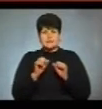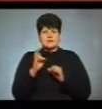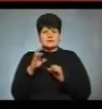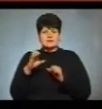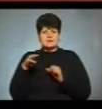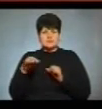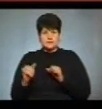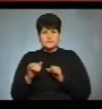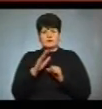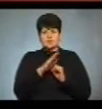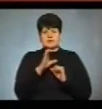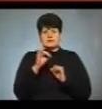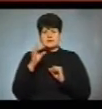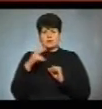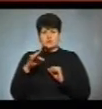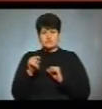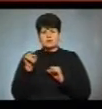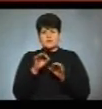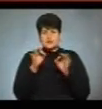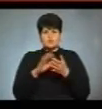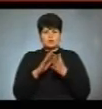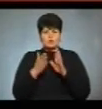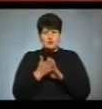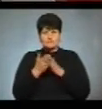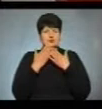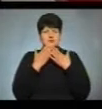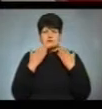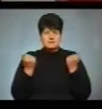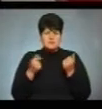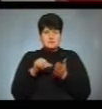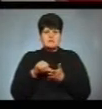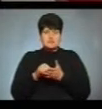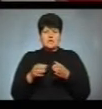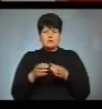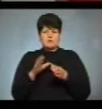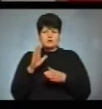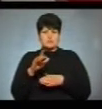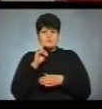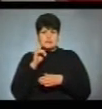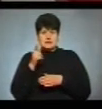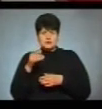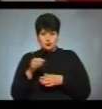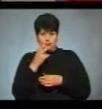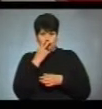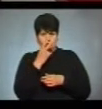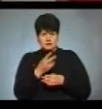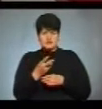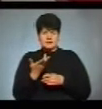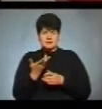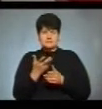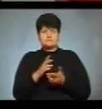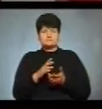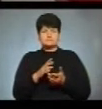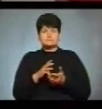Вікторія Сидоренко. За її словами, ніякої домовленості немає. Представники команди Володимира Зеленського подивилися студію у телесендрі